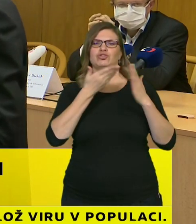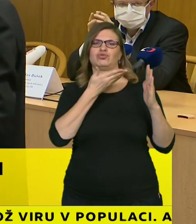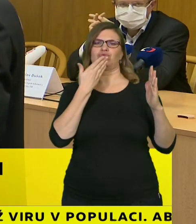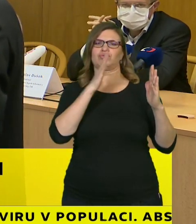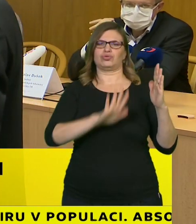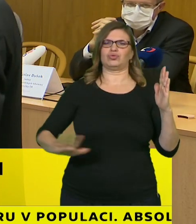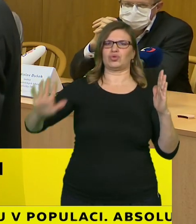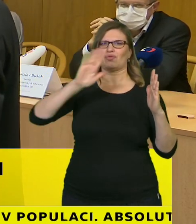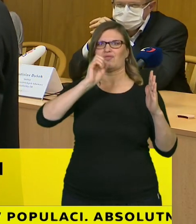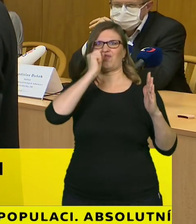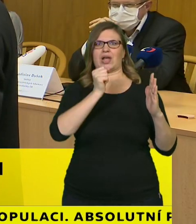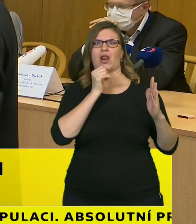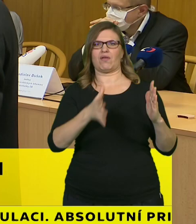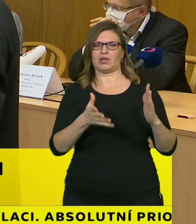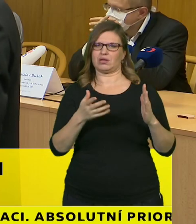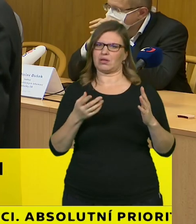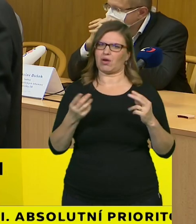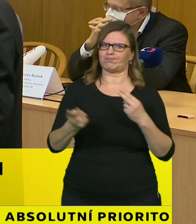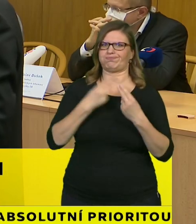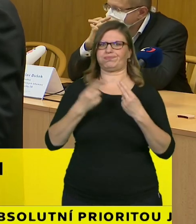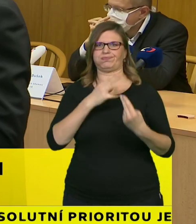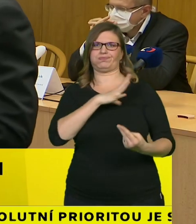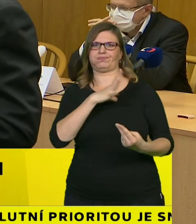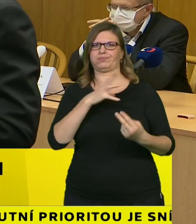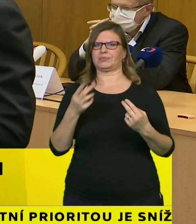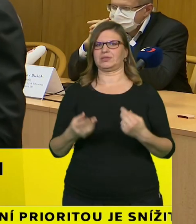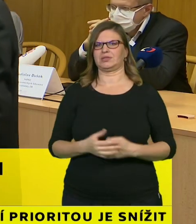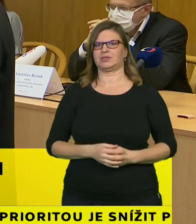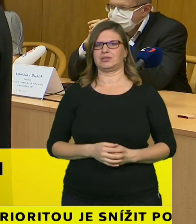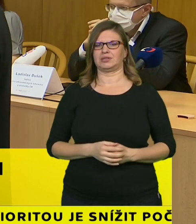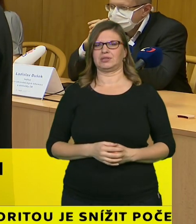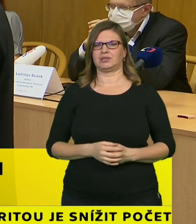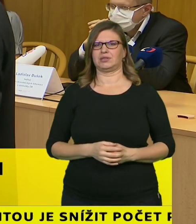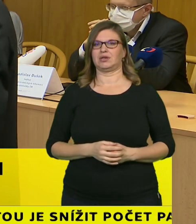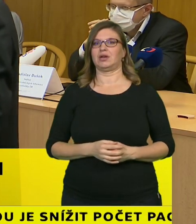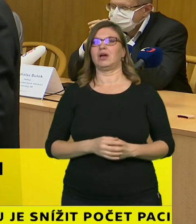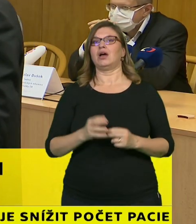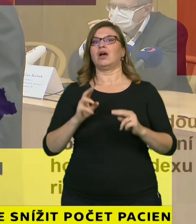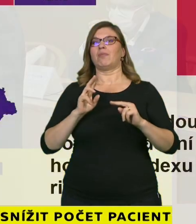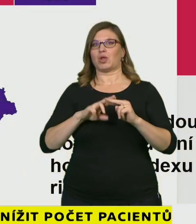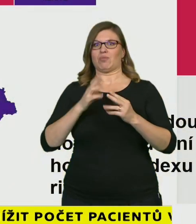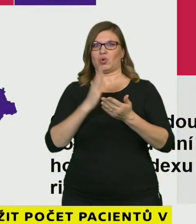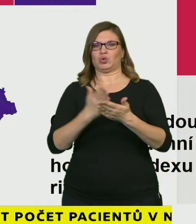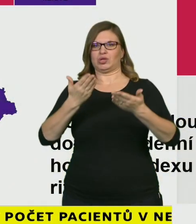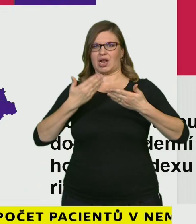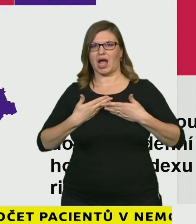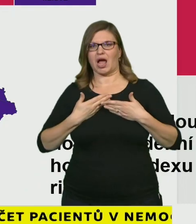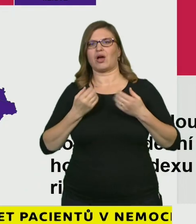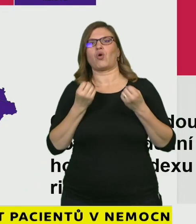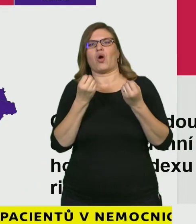v tom nejvyšším rizikovém skóre. A od 16.11. budou potom dostupné denní hodnoty toho indexu.